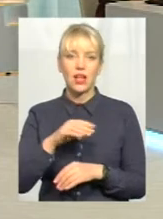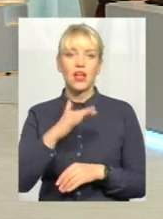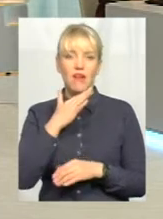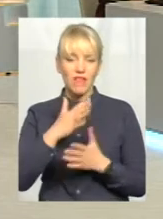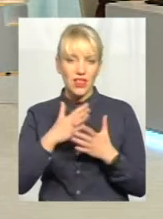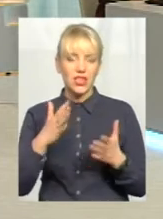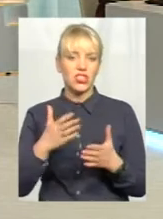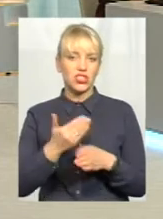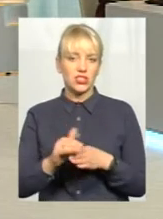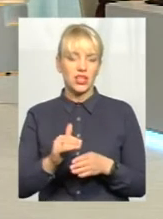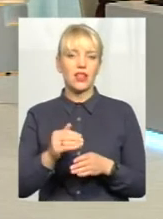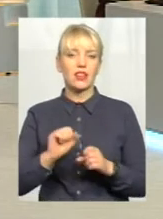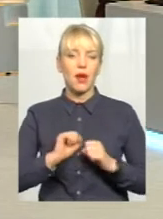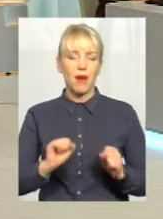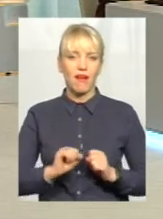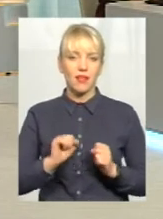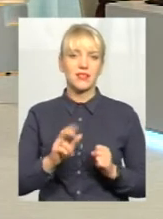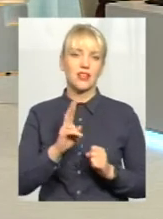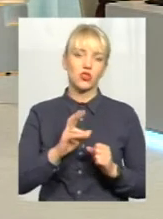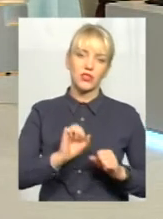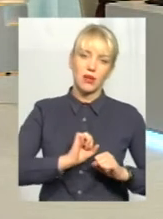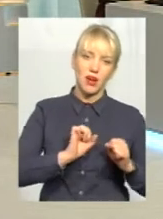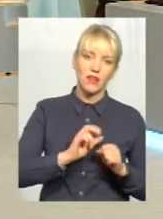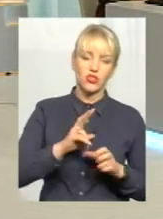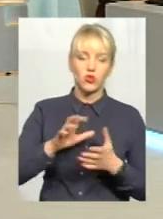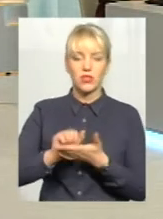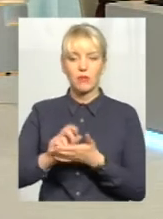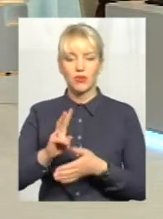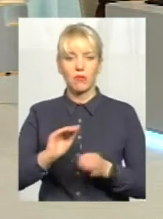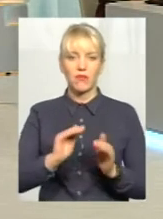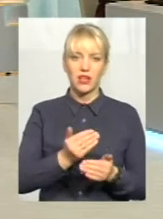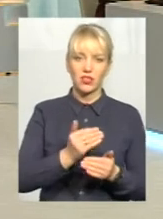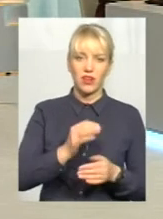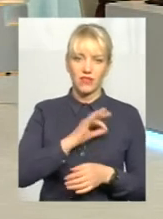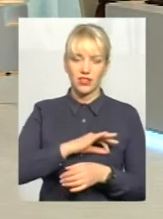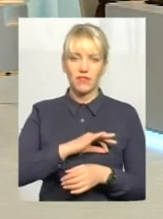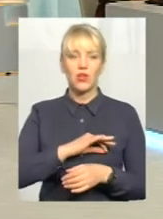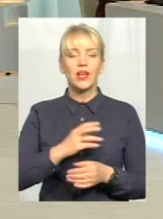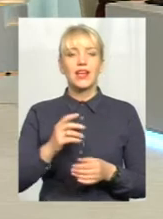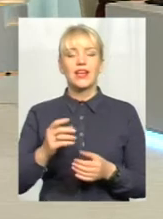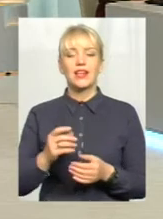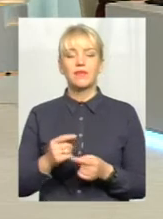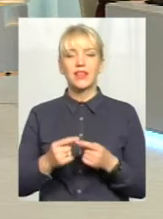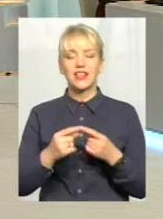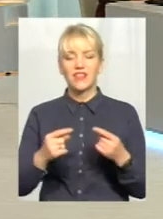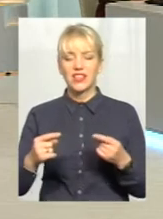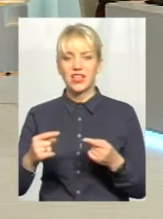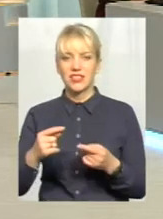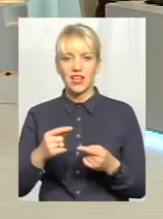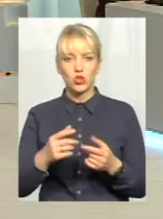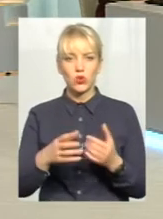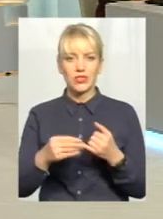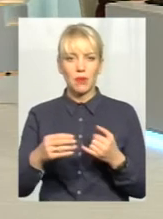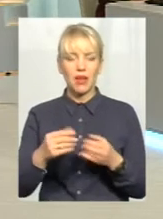намагалися. Хтось намагався, хтось займався, хтось ефективно, хтось менш ефективно інвентаризацію земель. І в нас є приклади деяких